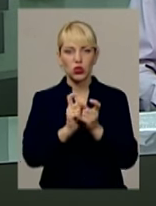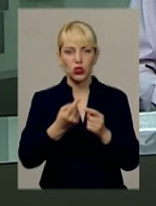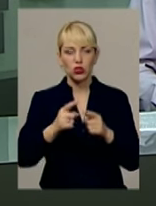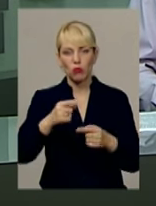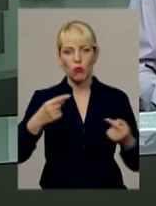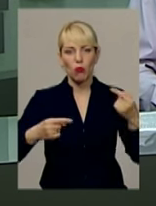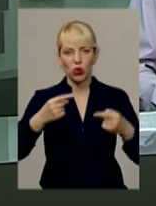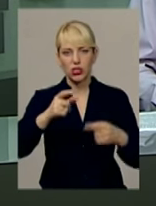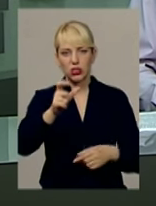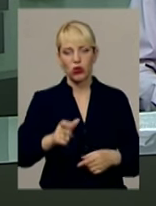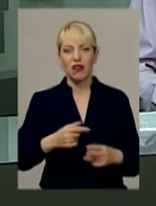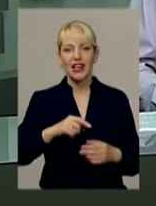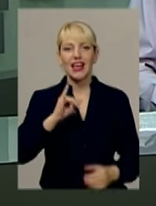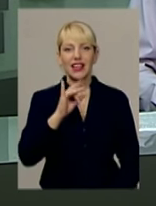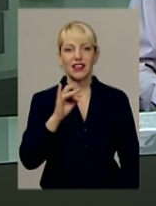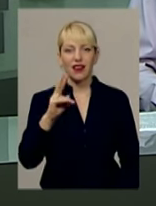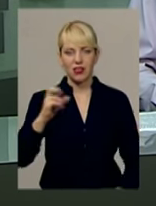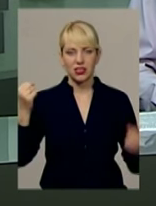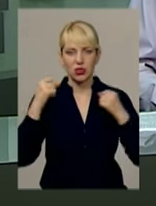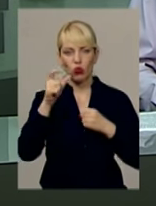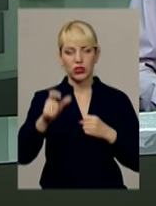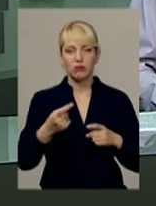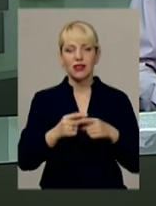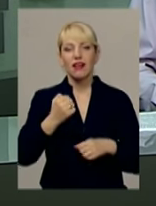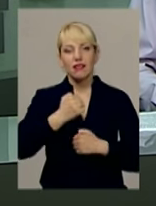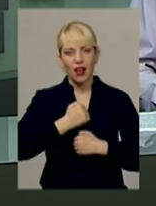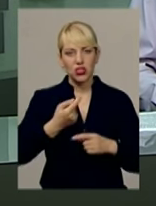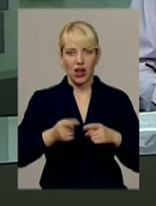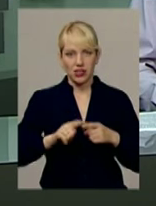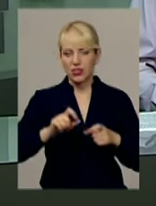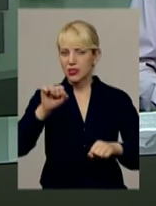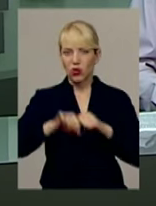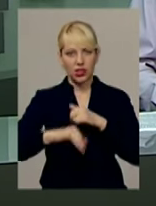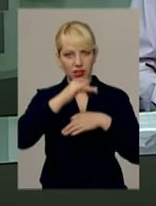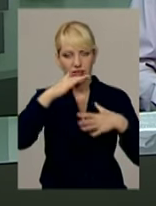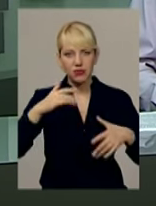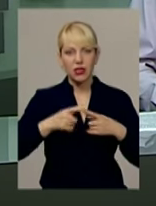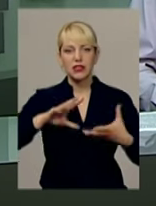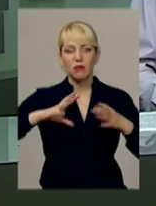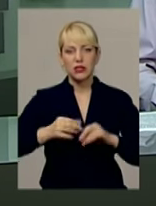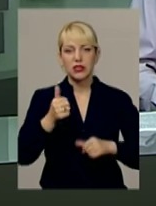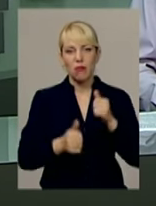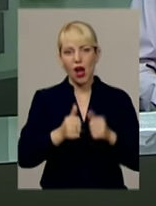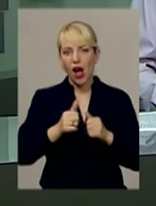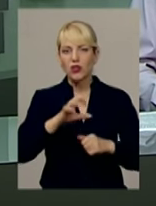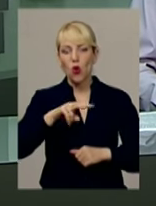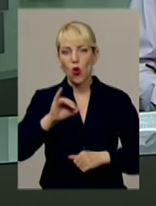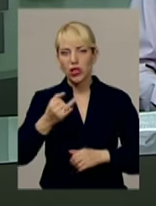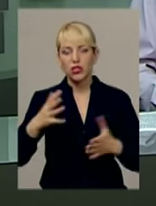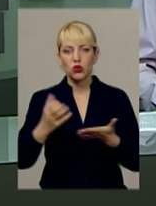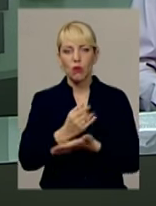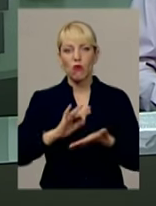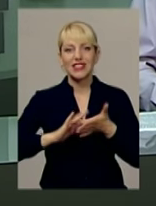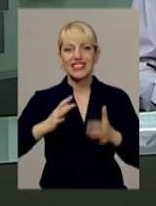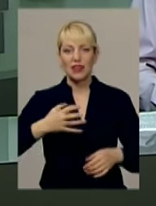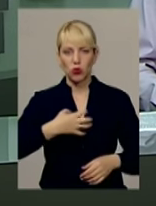протистояв іранський спортсмен. На жаль, саме цього борця Подолянин не зміг здолати. За підсумками змагань Павло Олійник здобув срібну